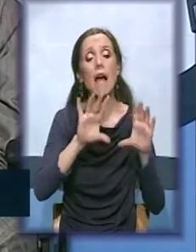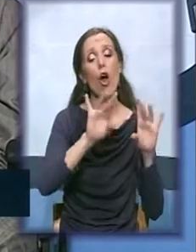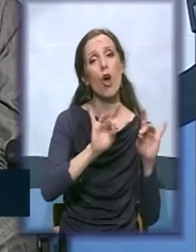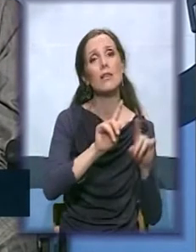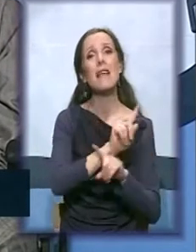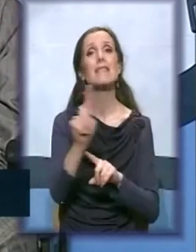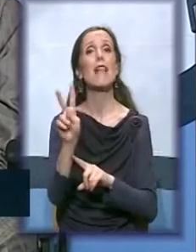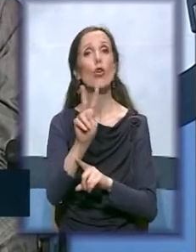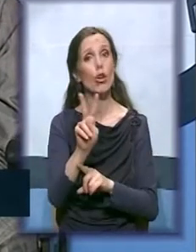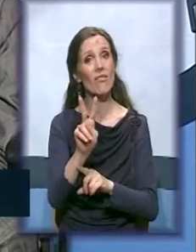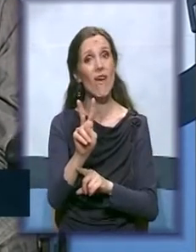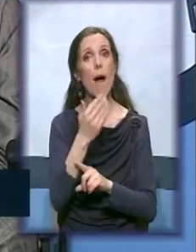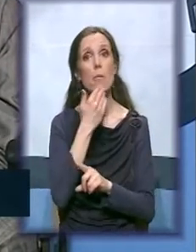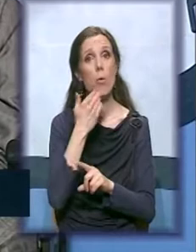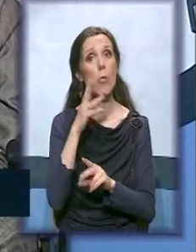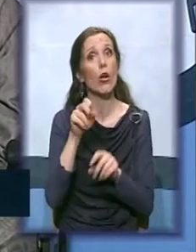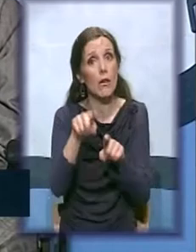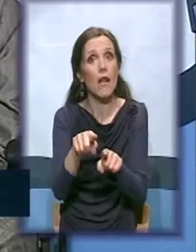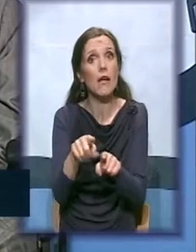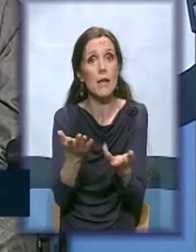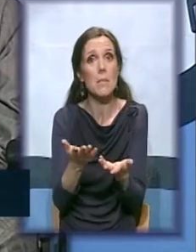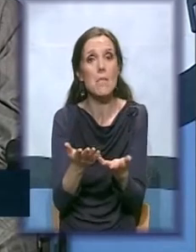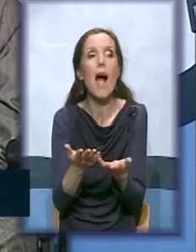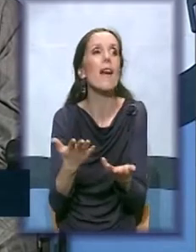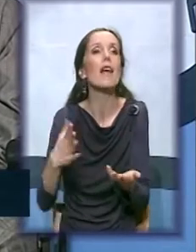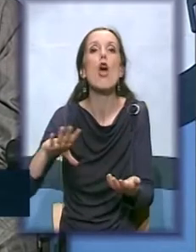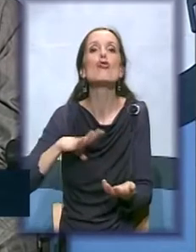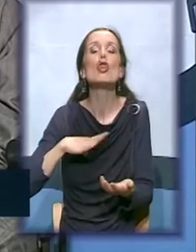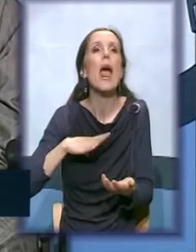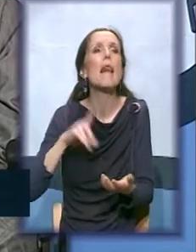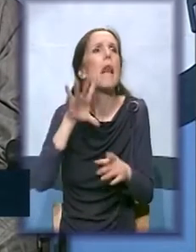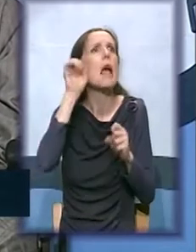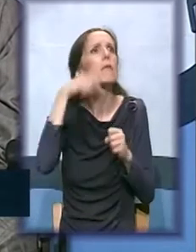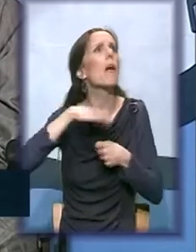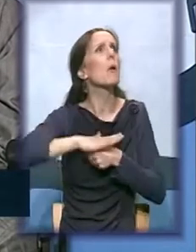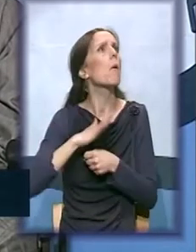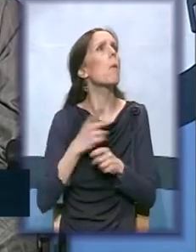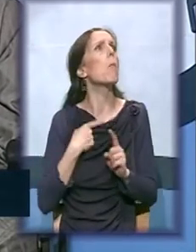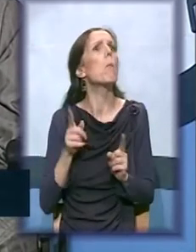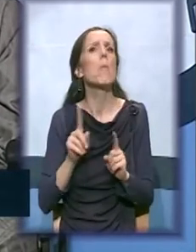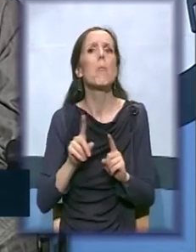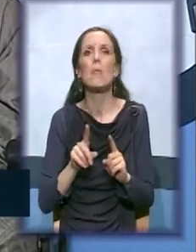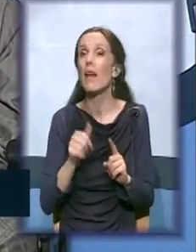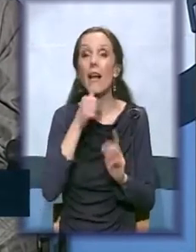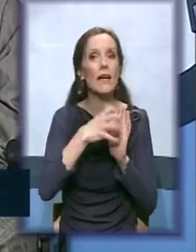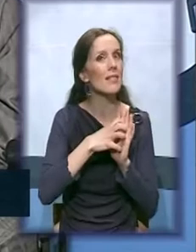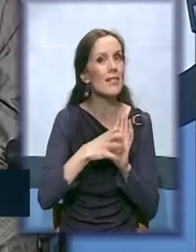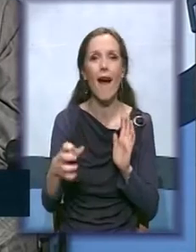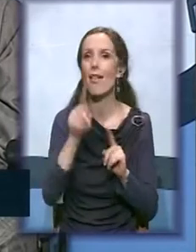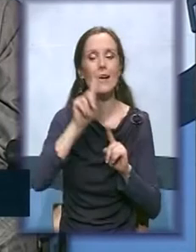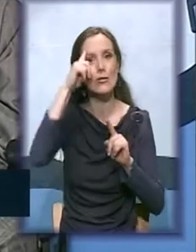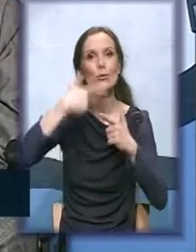14 časova, žene ne prepoznaju nasidu. Još uvek. Još uvek. Još uvek je ta priča da